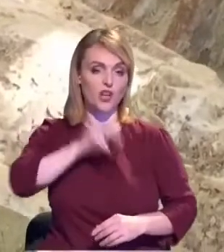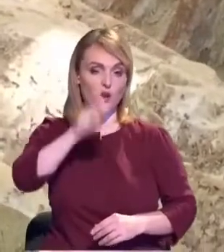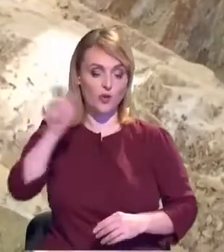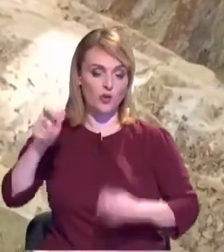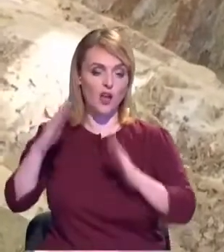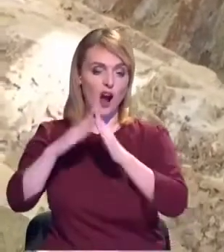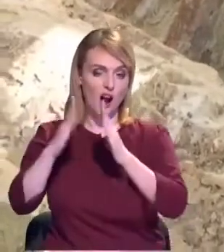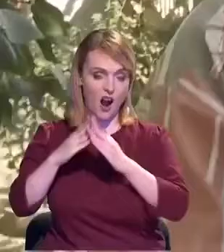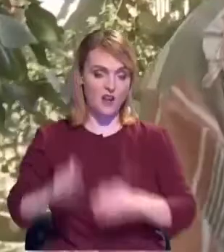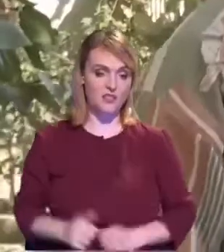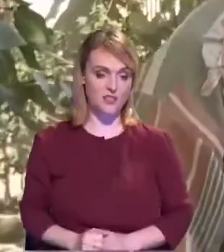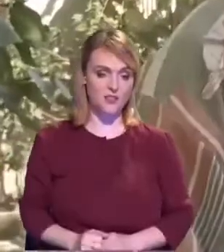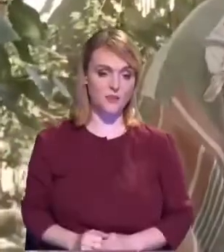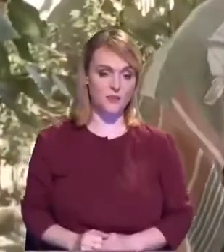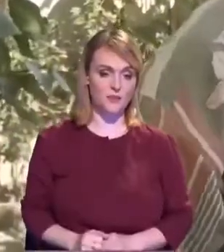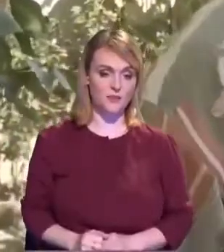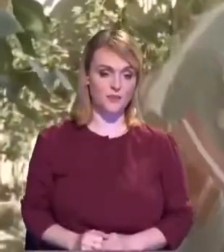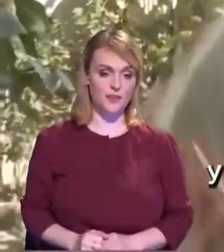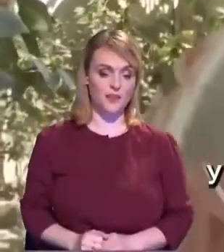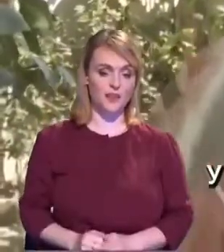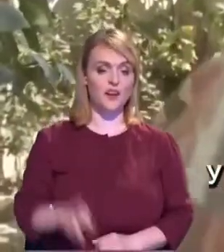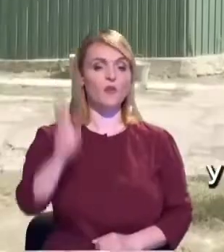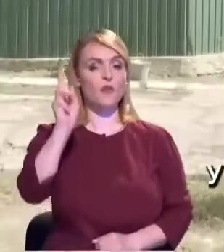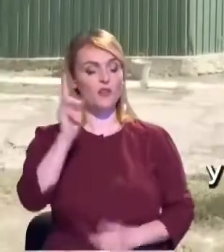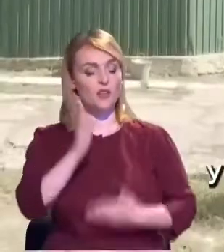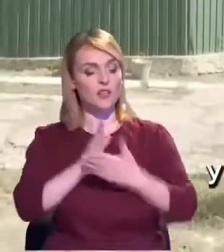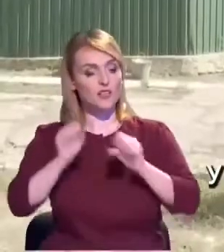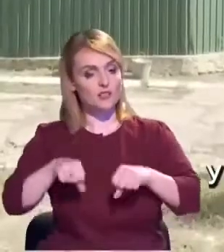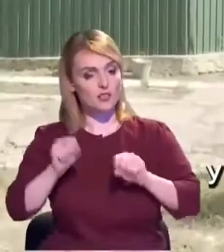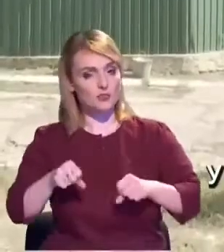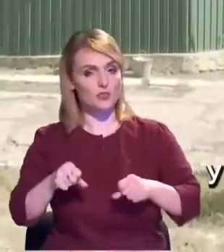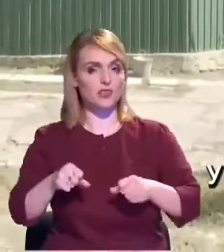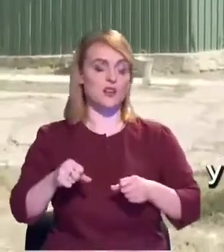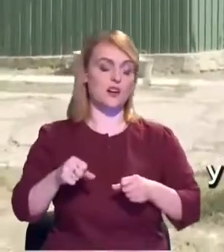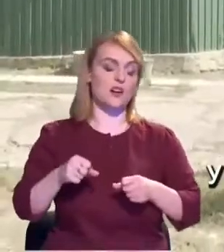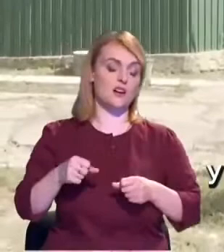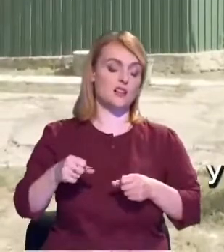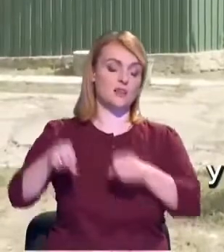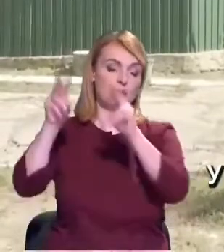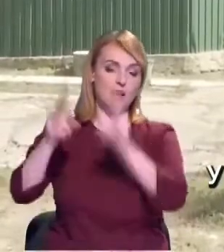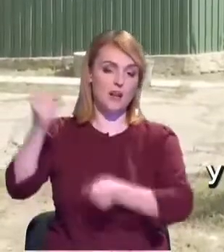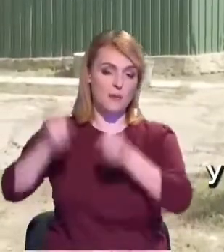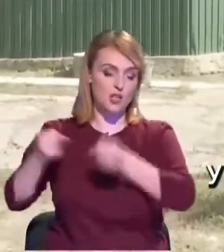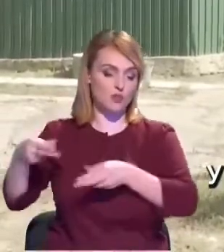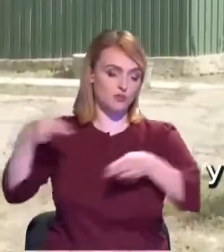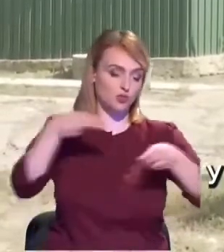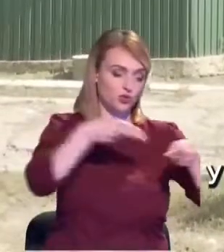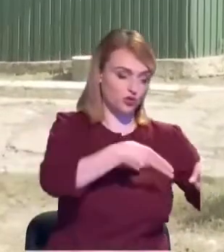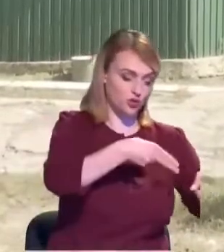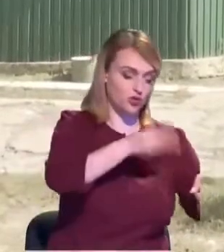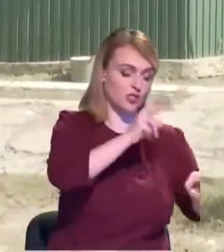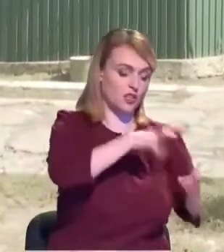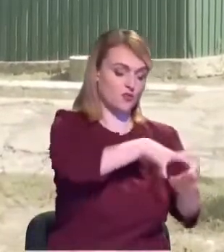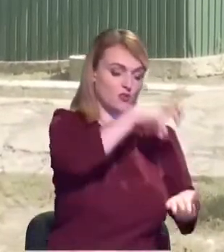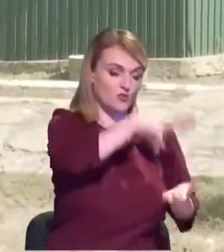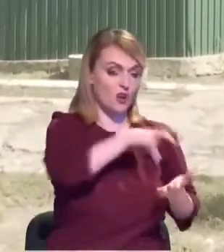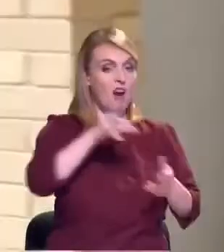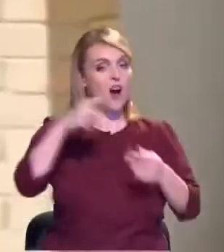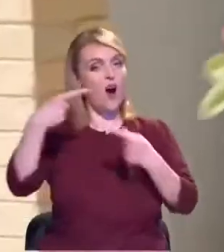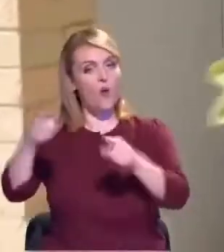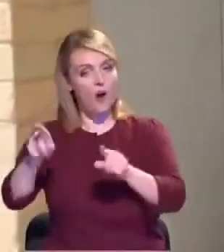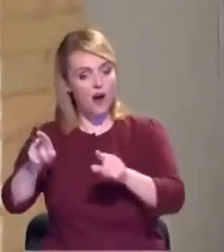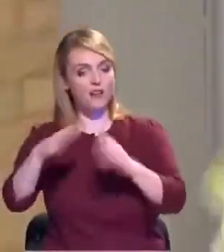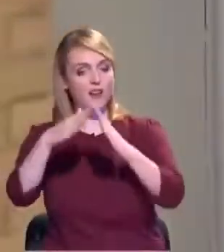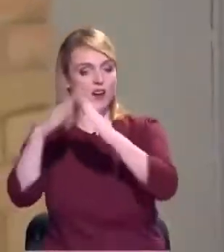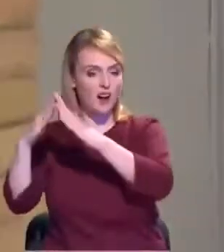La unii sunt cu posibilitatea de a evacua cu mașinile specializate, la alții încă cu regret se